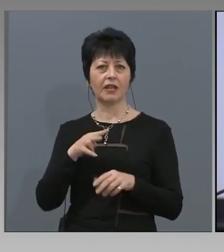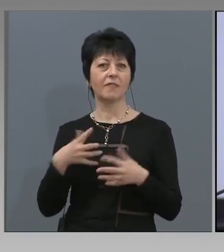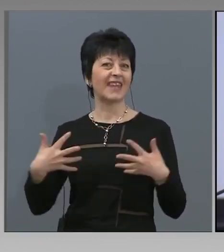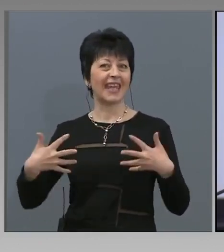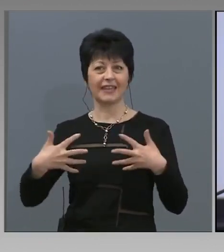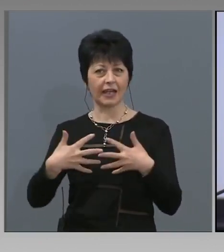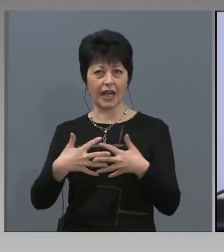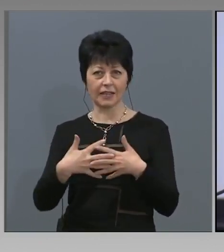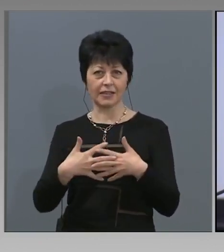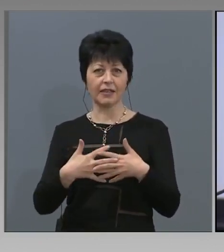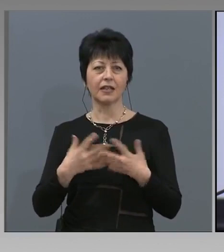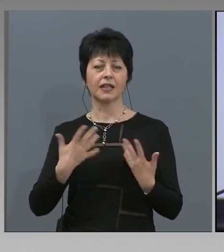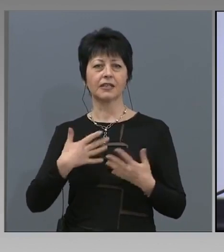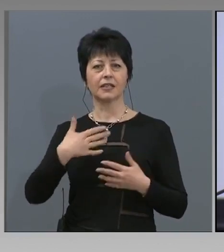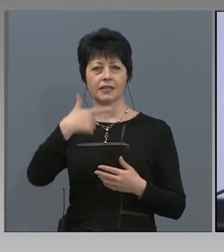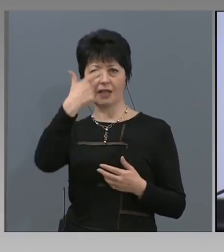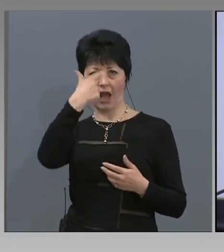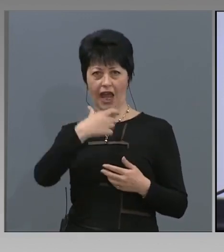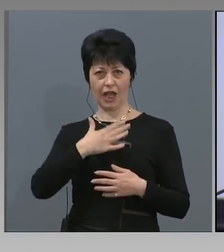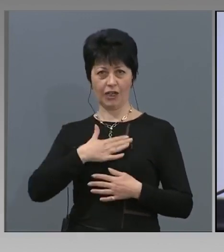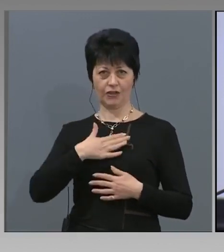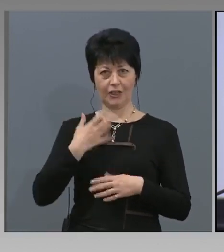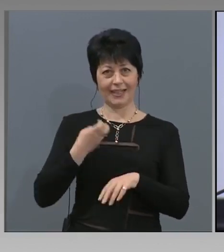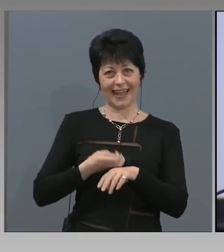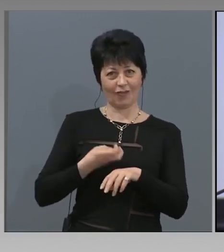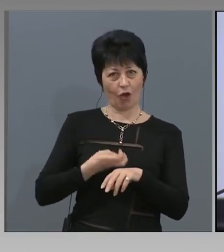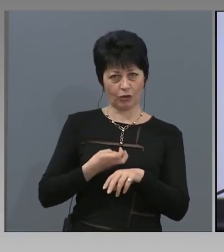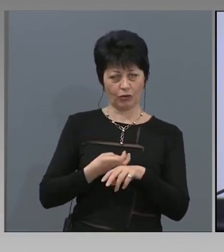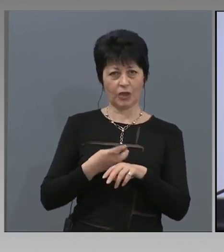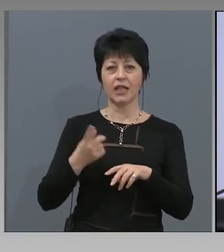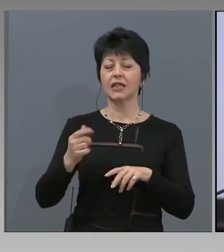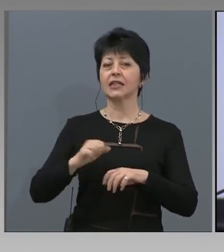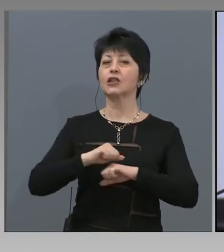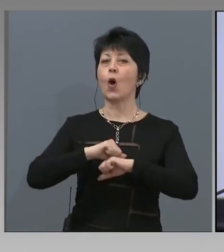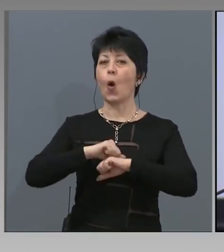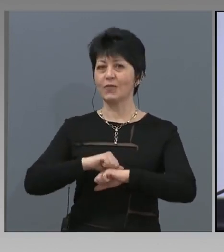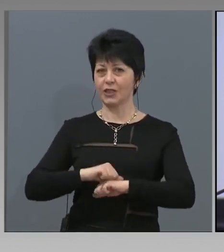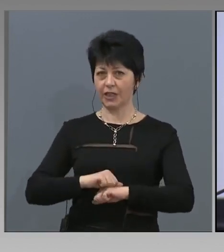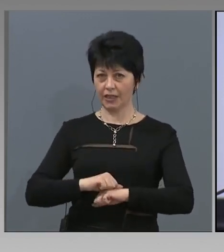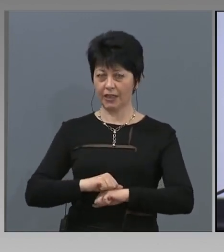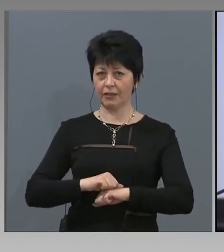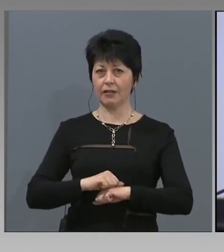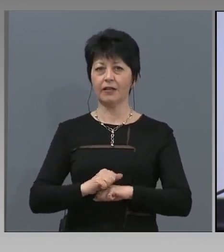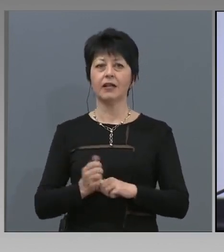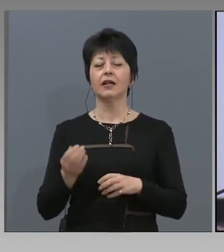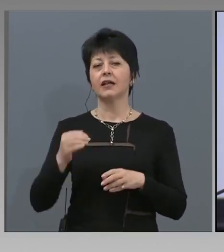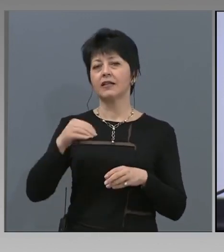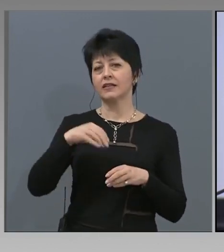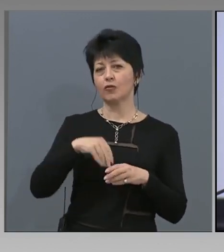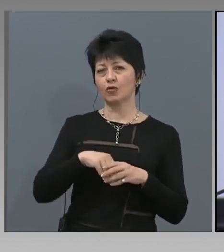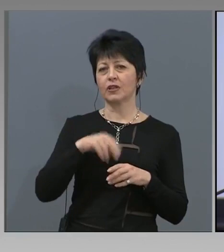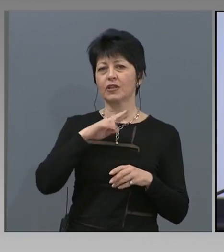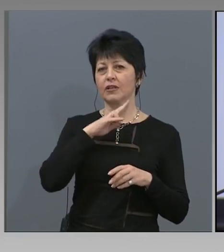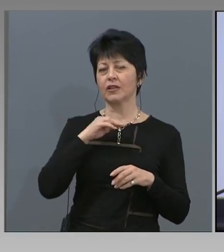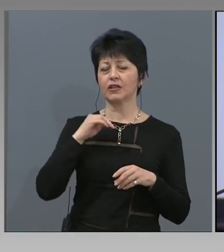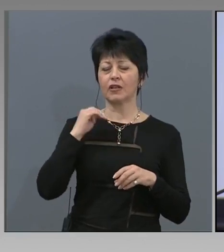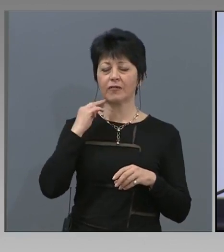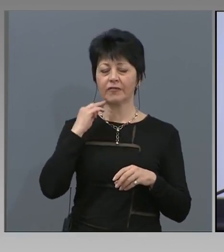с личните доктори, общините, с резиитета, с службите на МВР, включително гранична полиция,